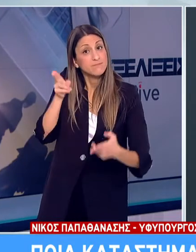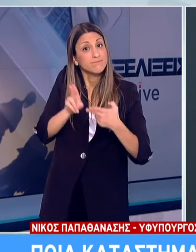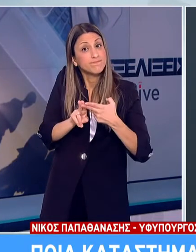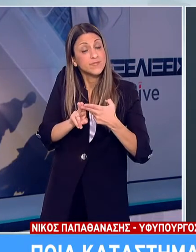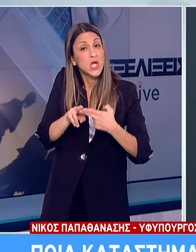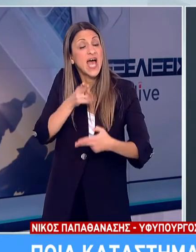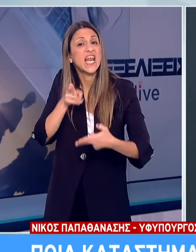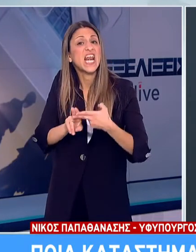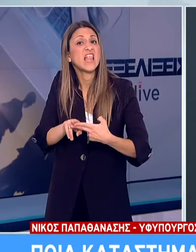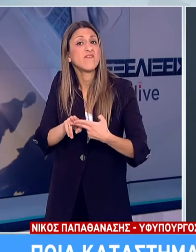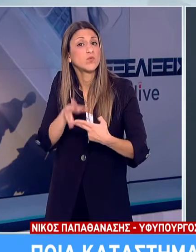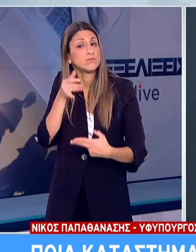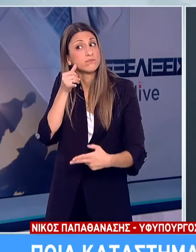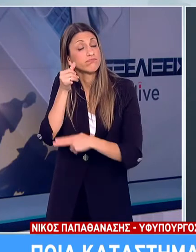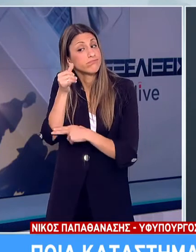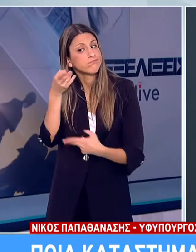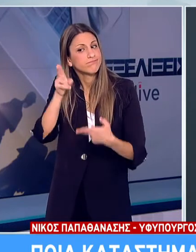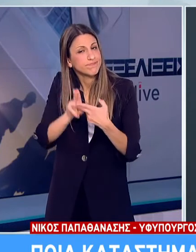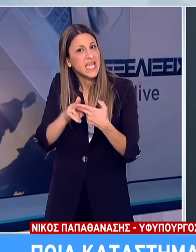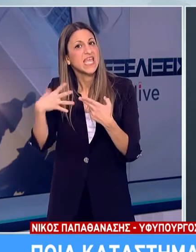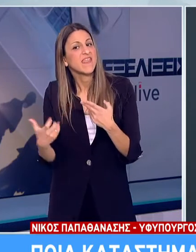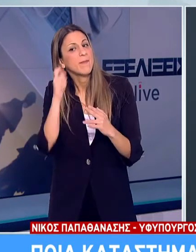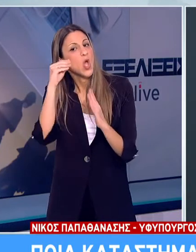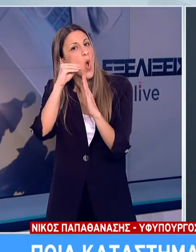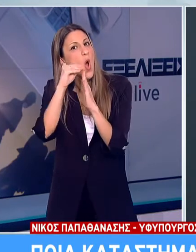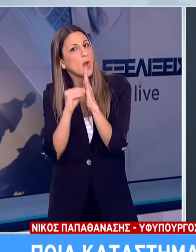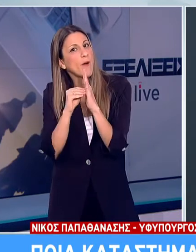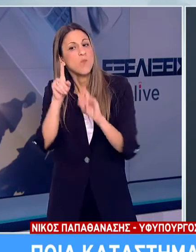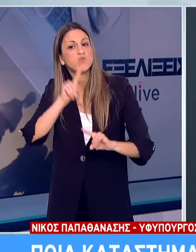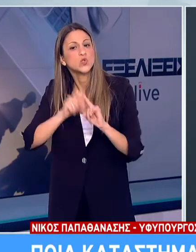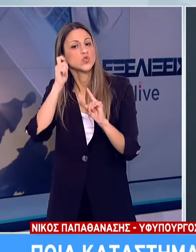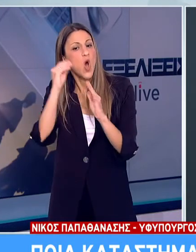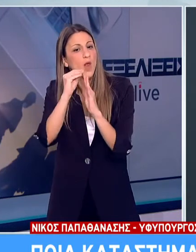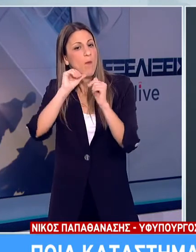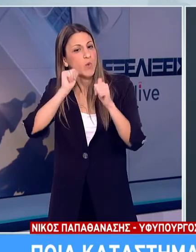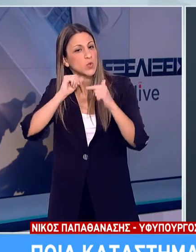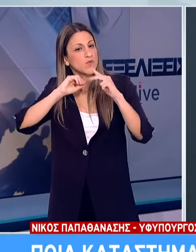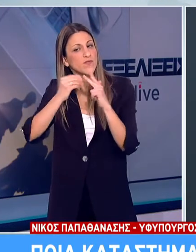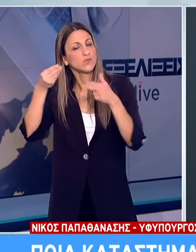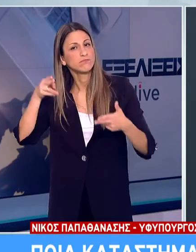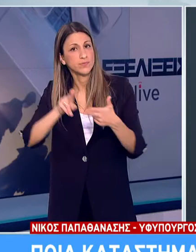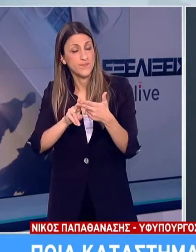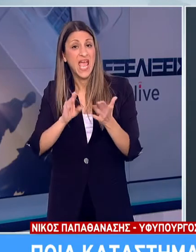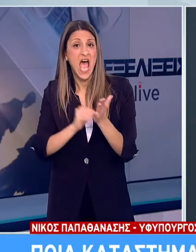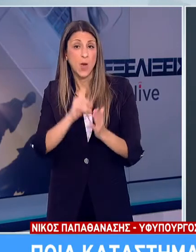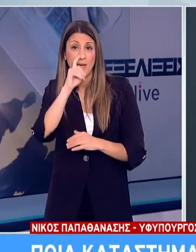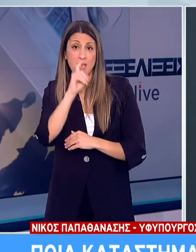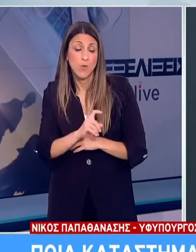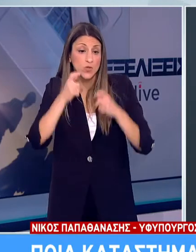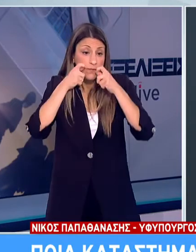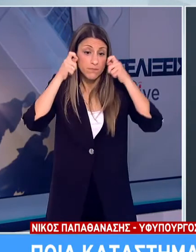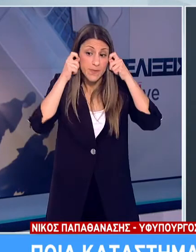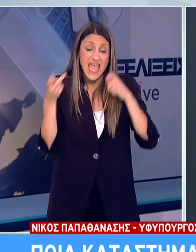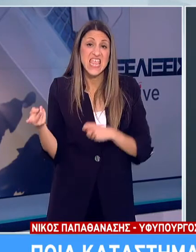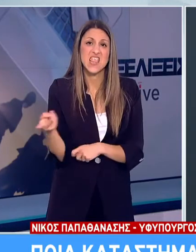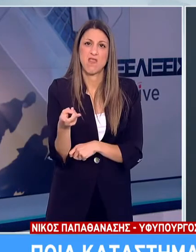καταλόγου πελατών που θα επιδεικνύεται στα ελεγκτικά όργανα. Και επίσης, είναι υποχρεωτική η χρήση μάσκας προστασίας τόσο για τον εκπαιδευτή